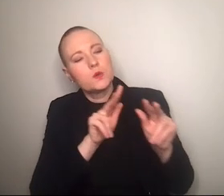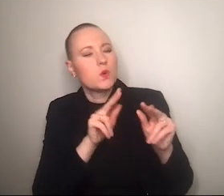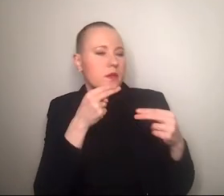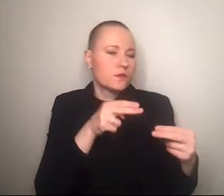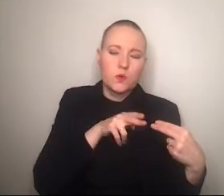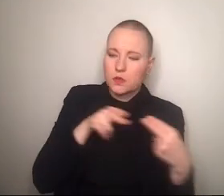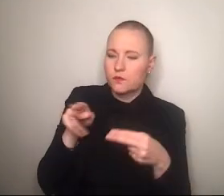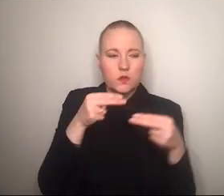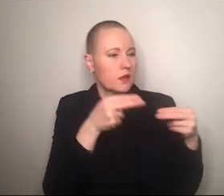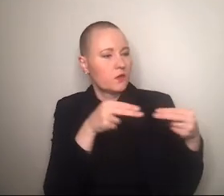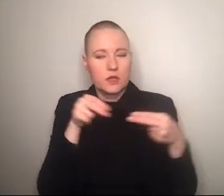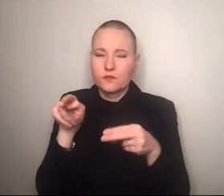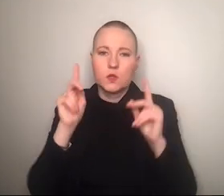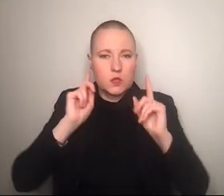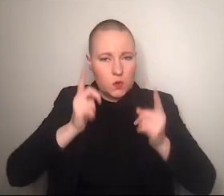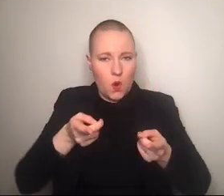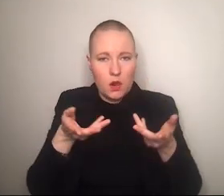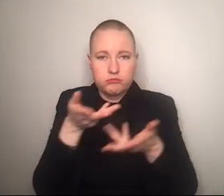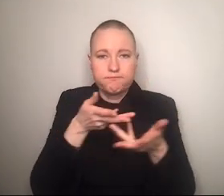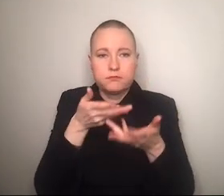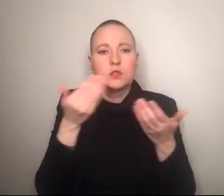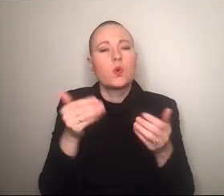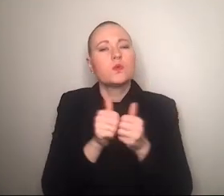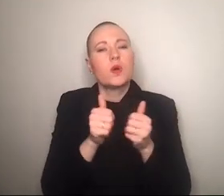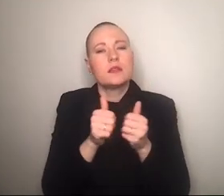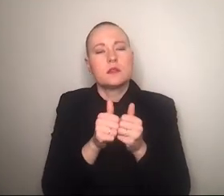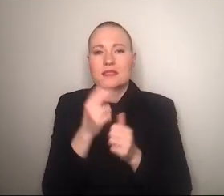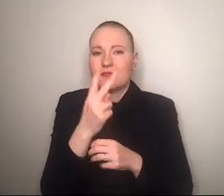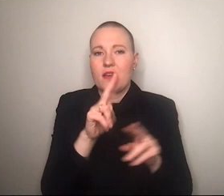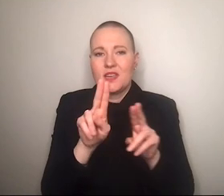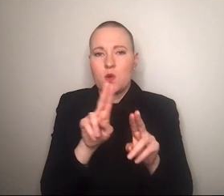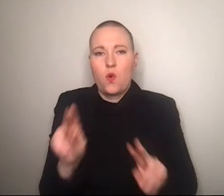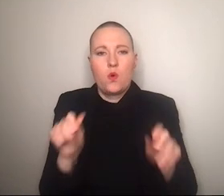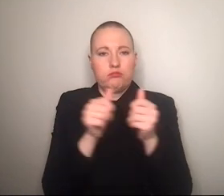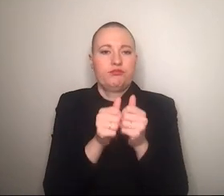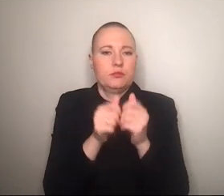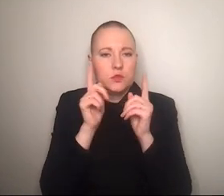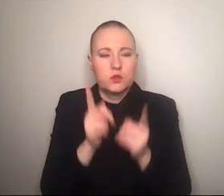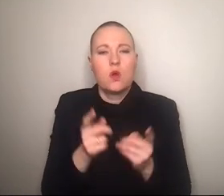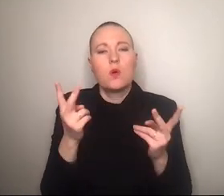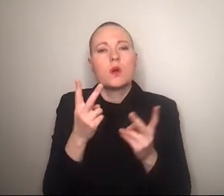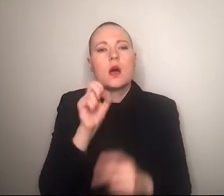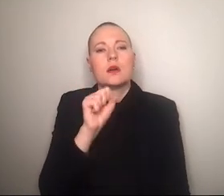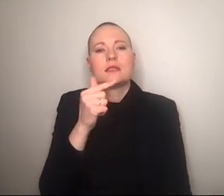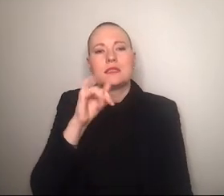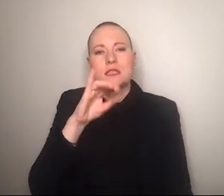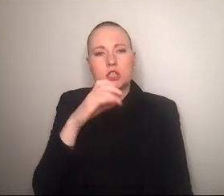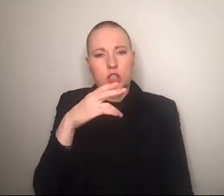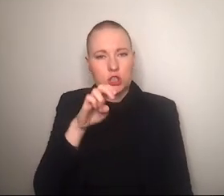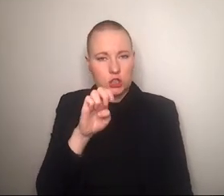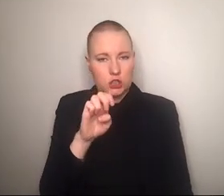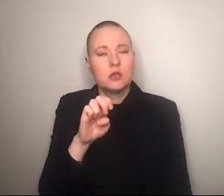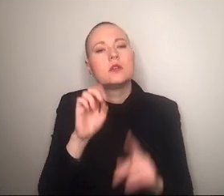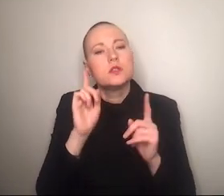auch in dem screenshot screenshot also du jetzt wo so zwei videos nebeneinander sind oder ein stitch wo es so eingeflochten wird in den eigenen content